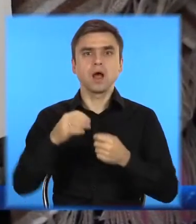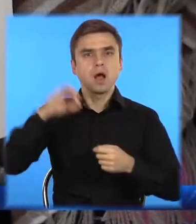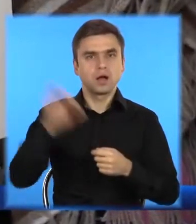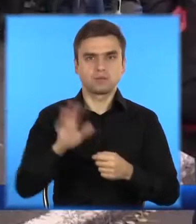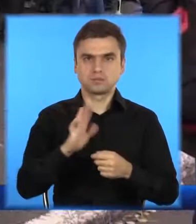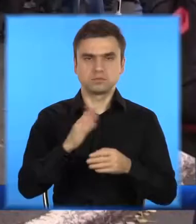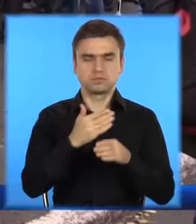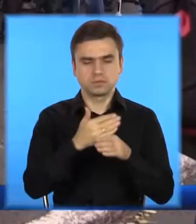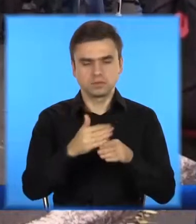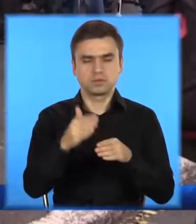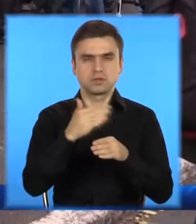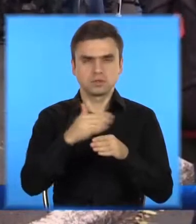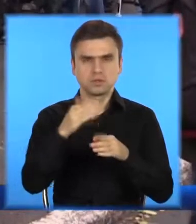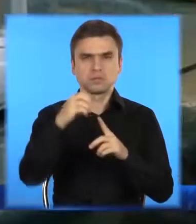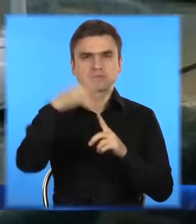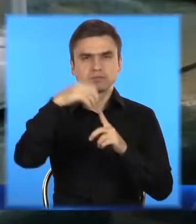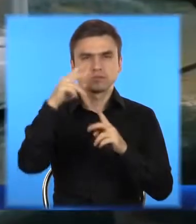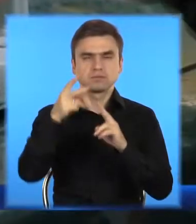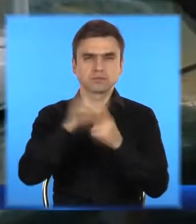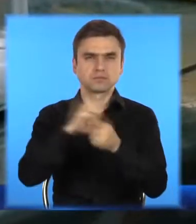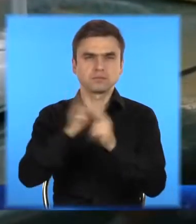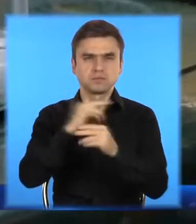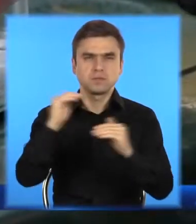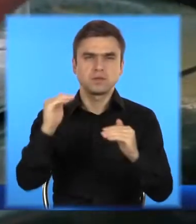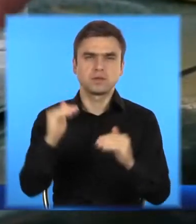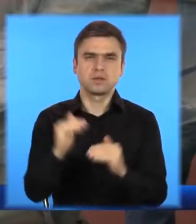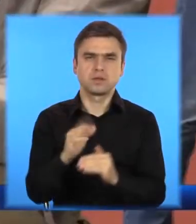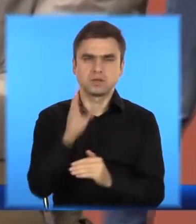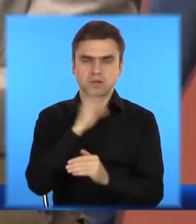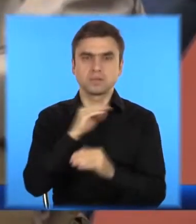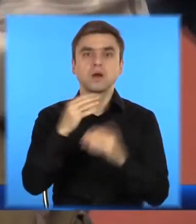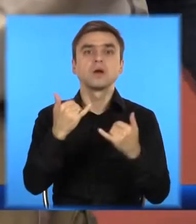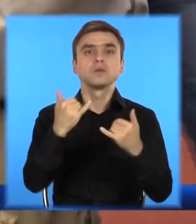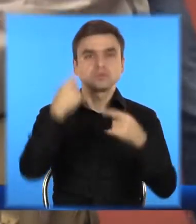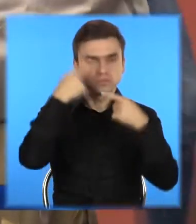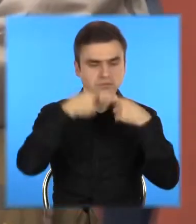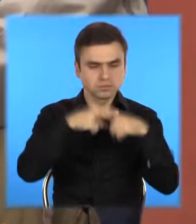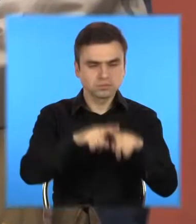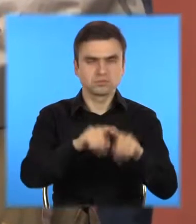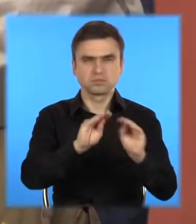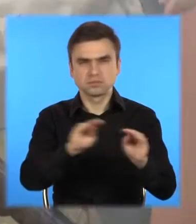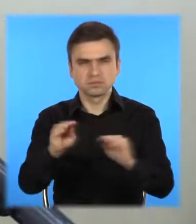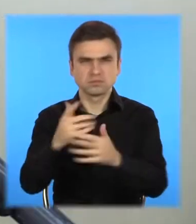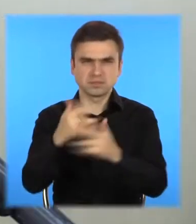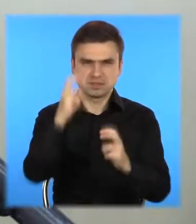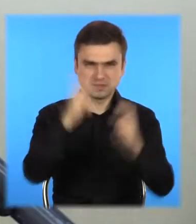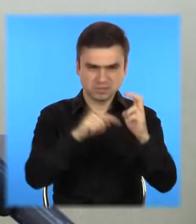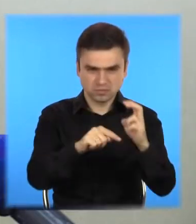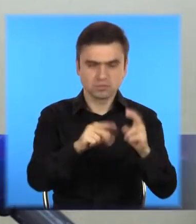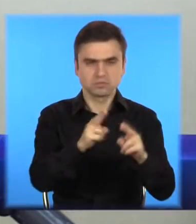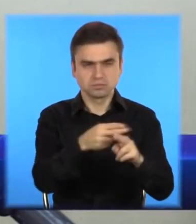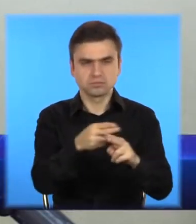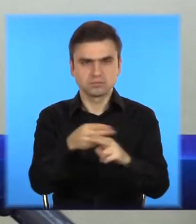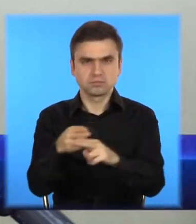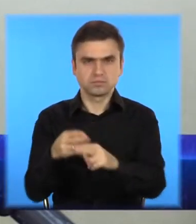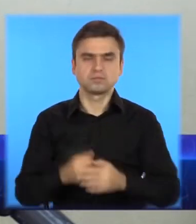поступового зменшення обсягів забруднення довкілля. Для цього оновлюють устаткування та залучають кошти з різних джерел фінансування. Для успішного